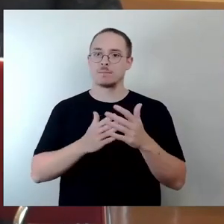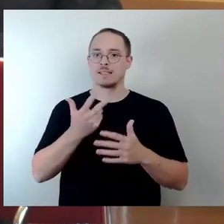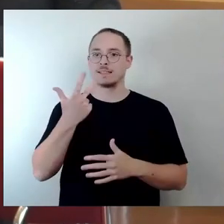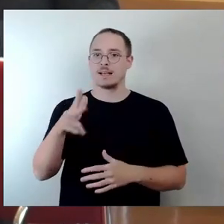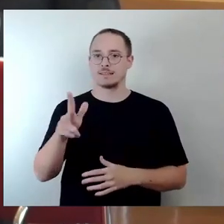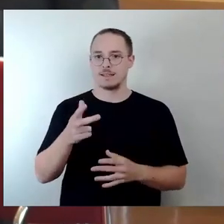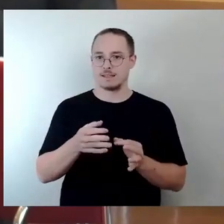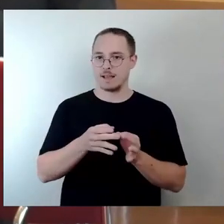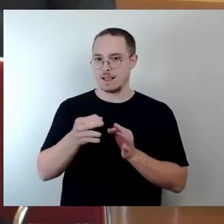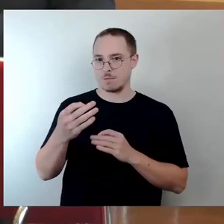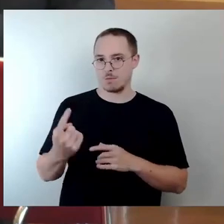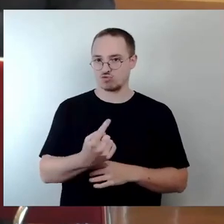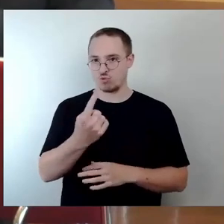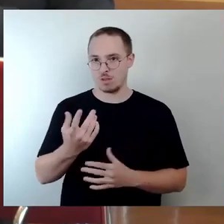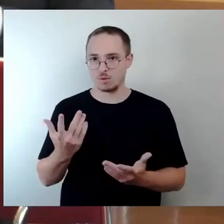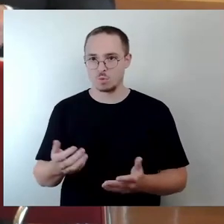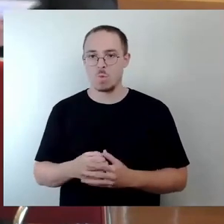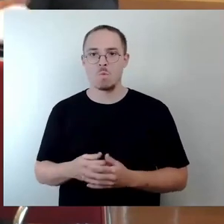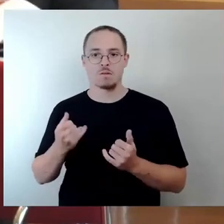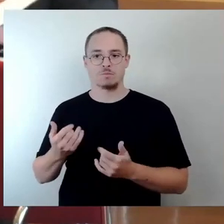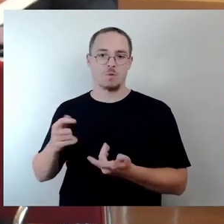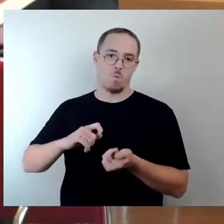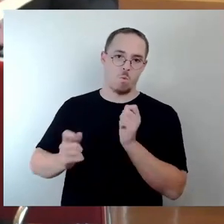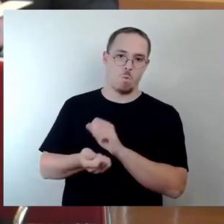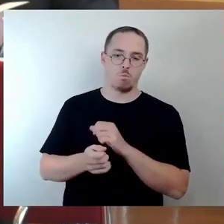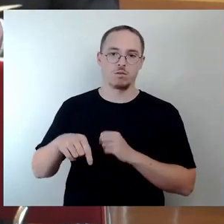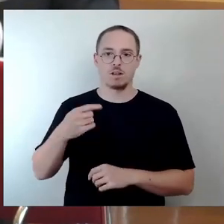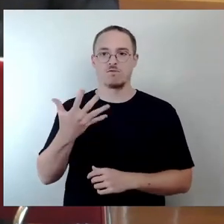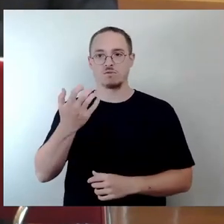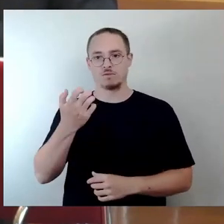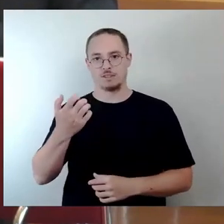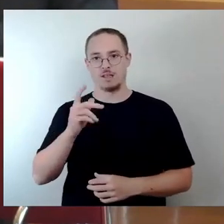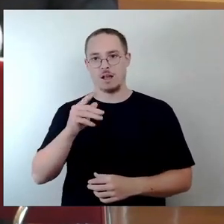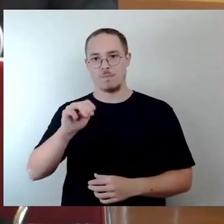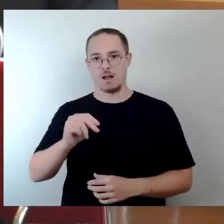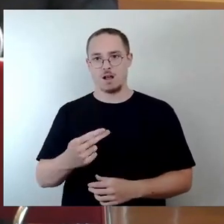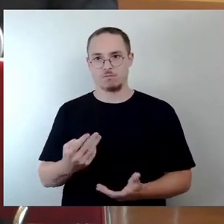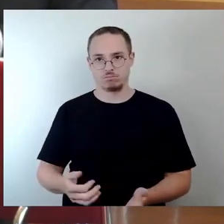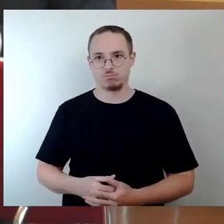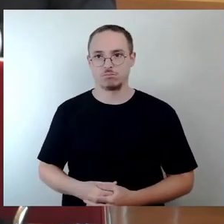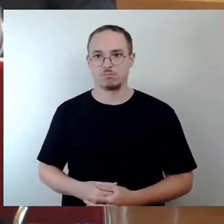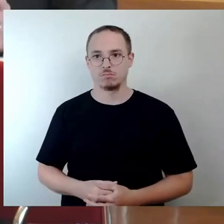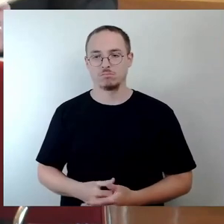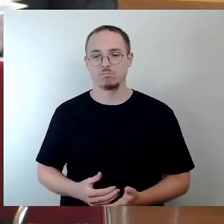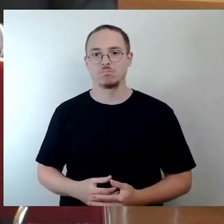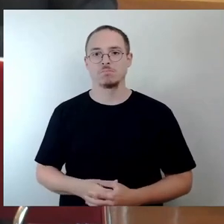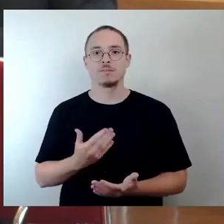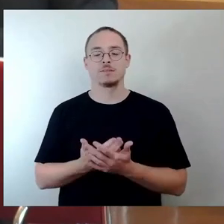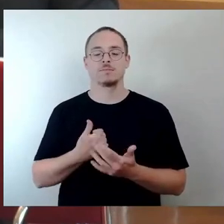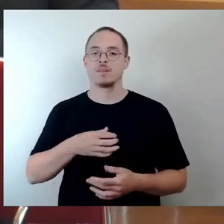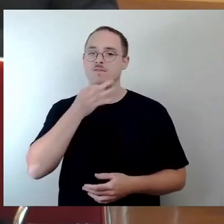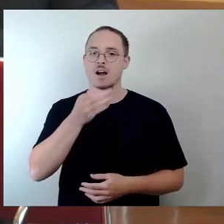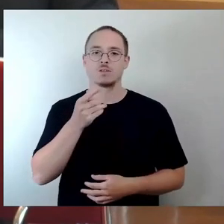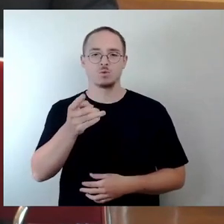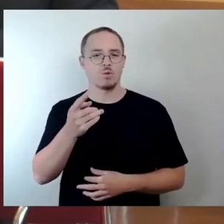ziehen. Dazu habe ich folgende Fragen. Wie ist der aktuelle Planungsstand zu den einzelnen Bauabschnitten? Wann werden die dazu notwendigen